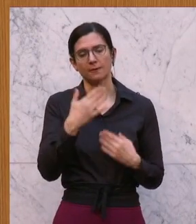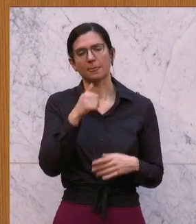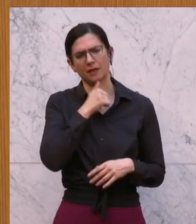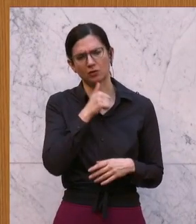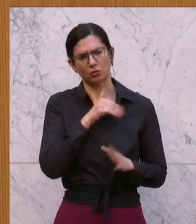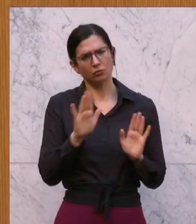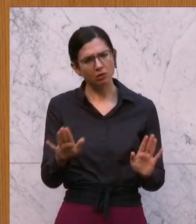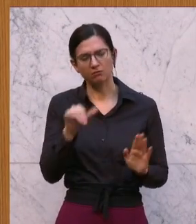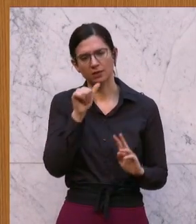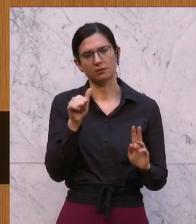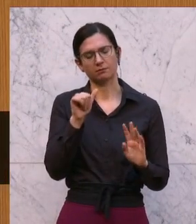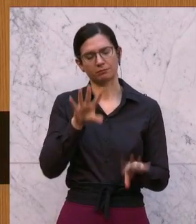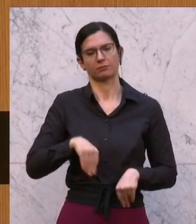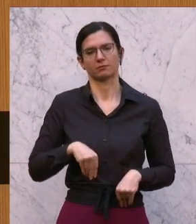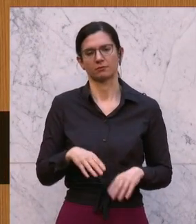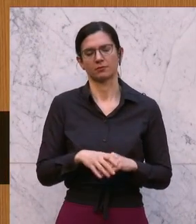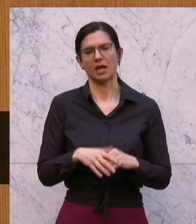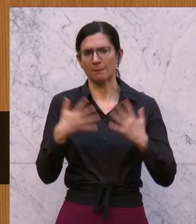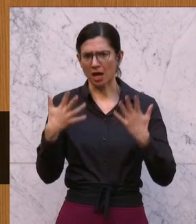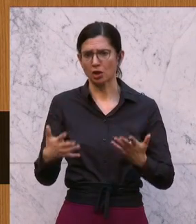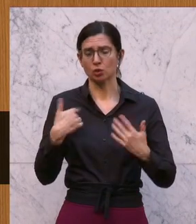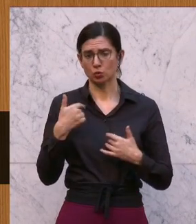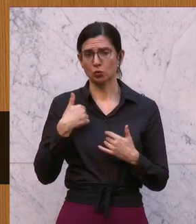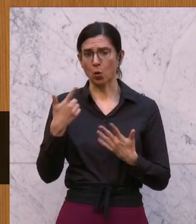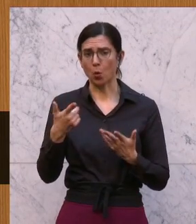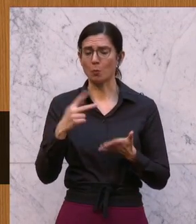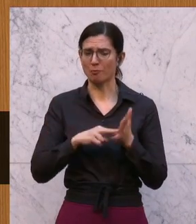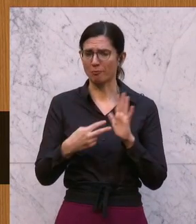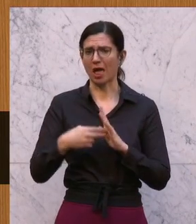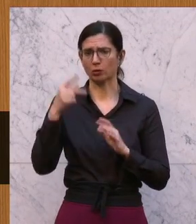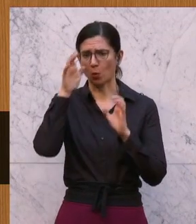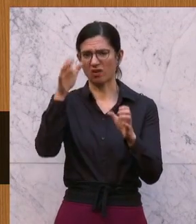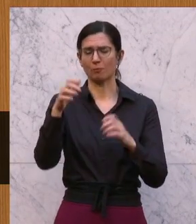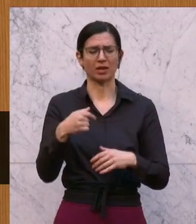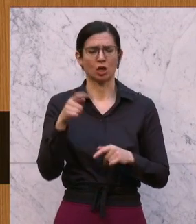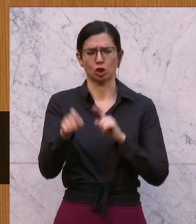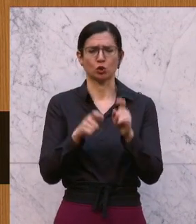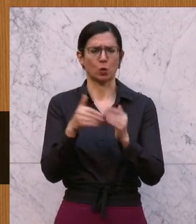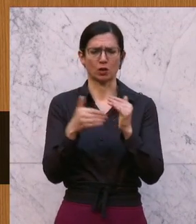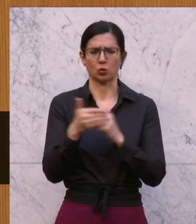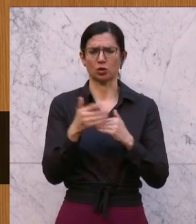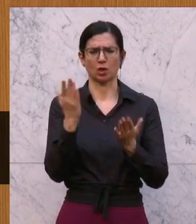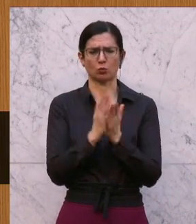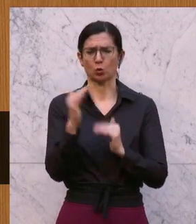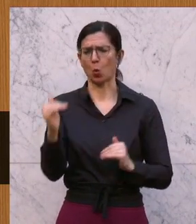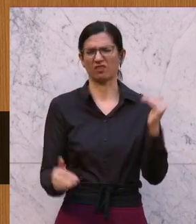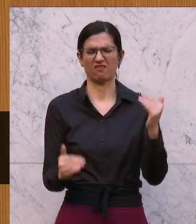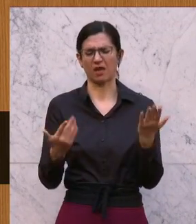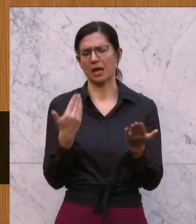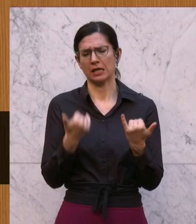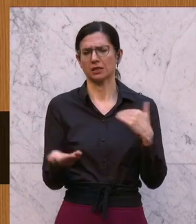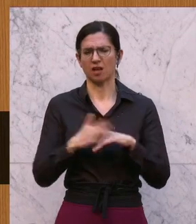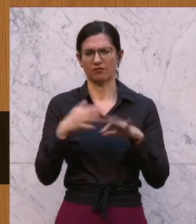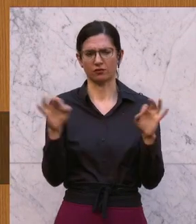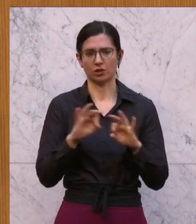da gehen Sie nicht mit. Aber so denkt die ÖVP. Ein ungerechtes Steuersystem noch ungerechter machen. Na Gott sei Dank